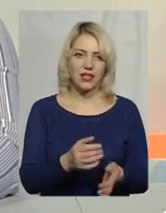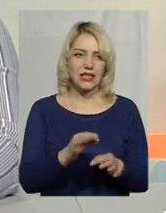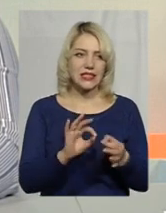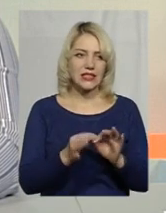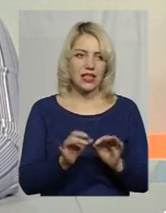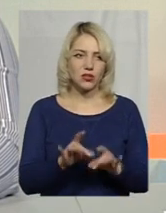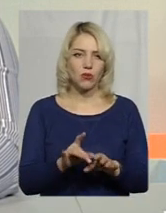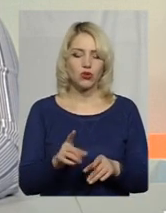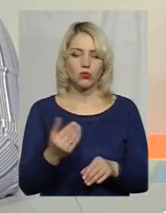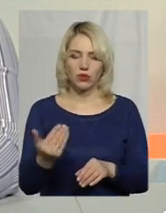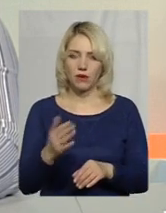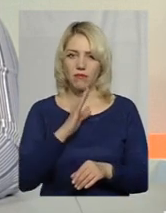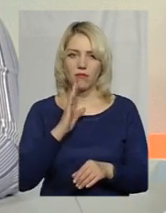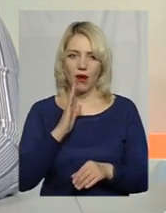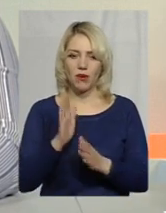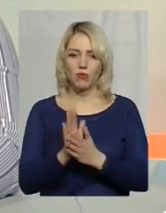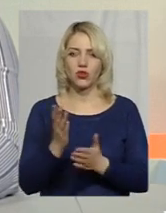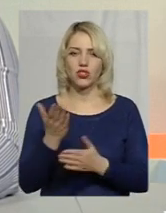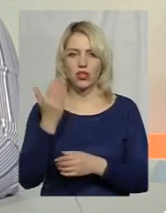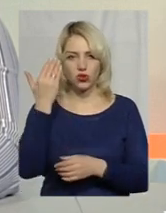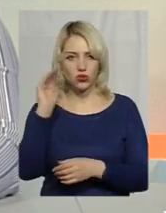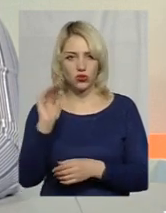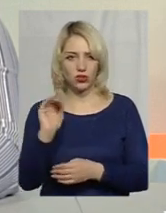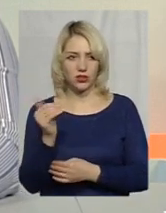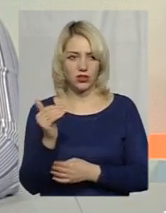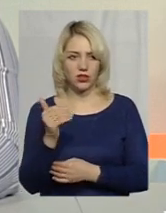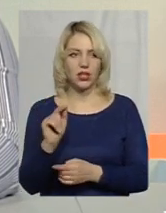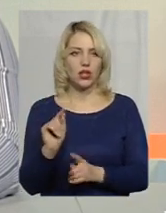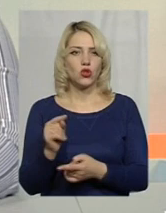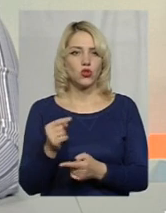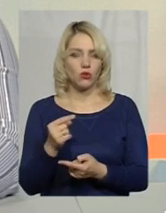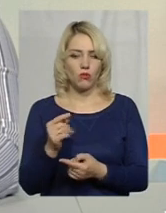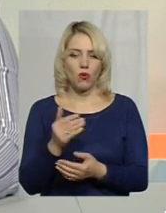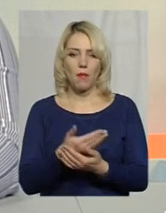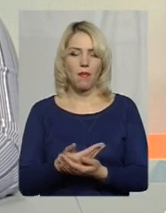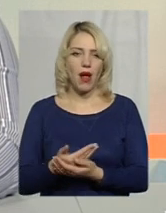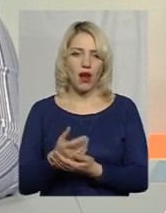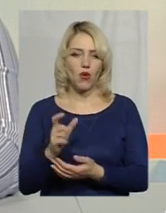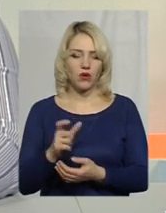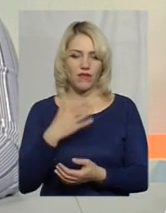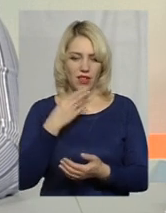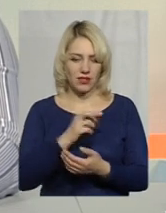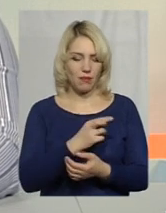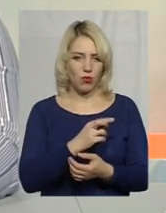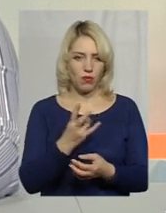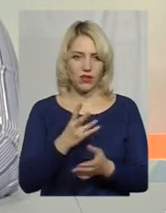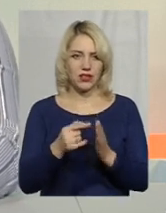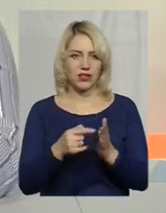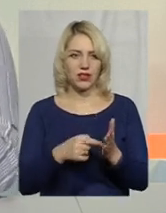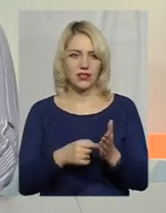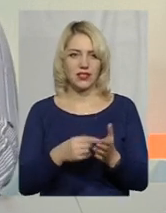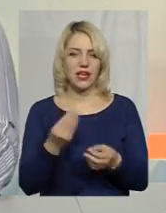до її мами на руки проситься чиясь стороння дитина, чому малюк власний, біологічний має ділитися